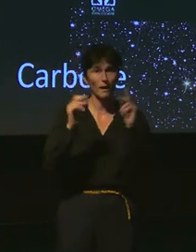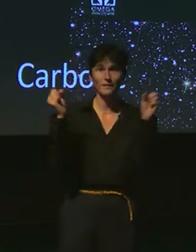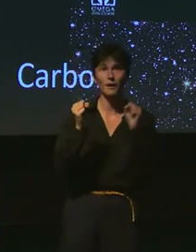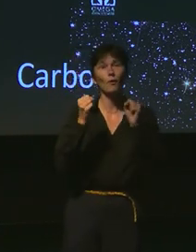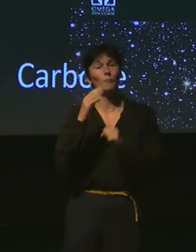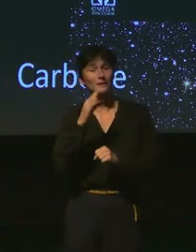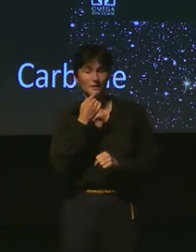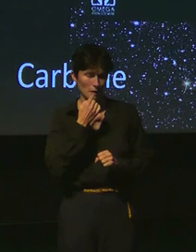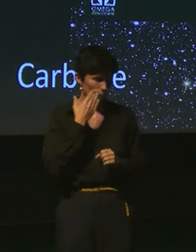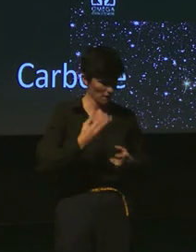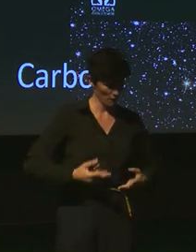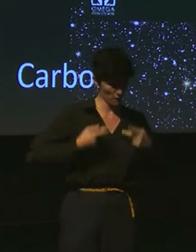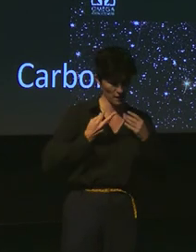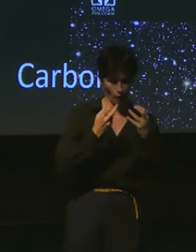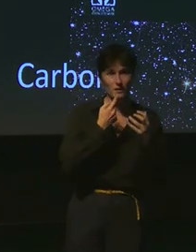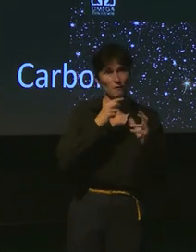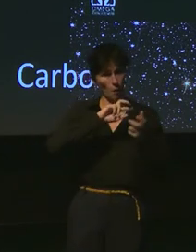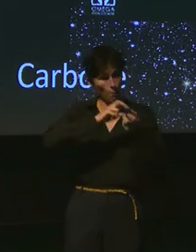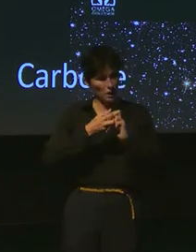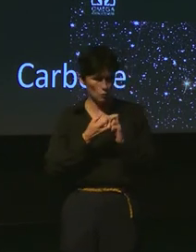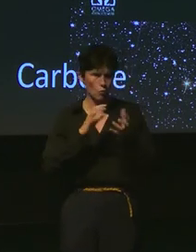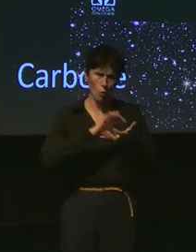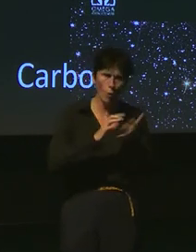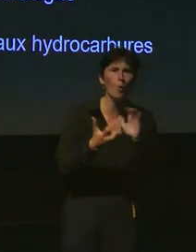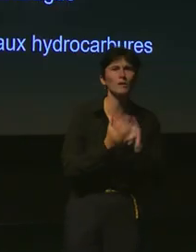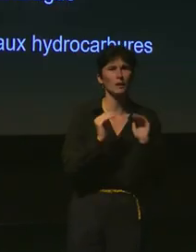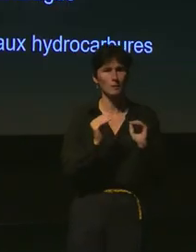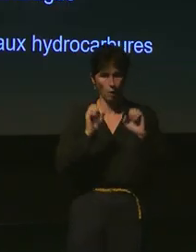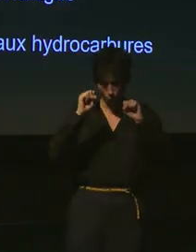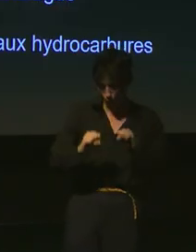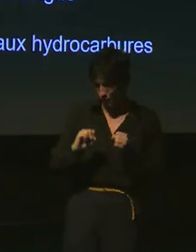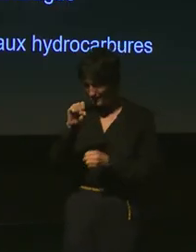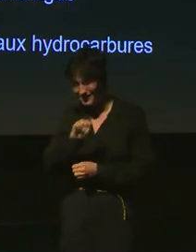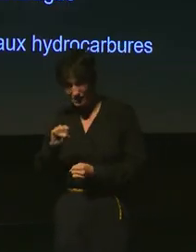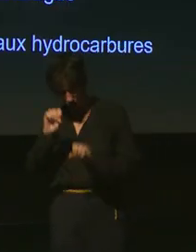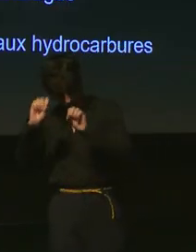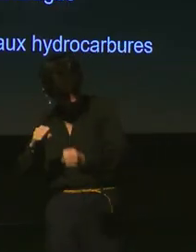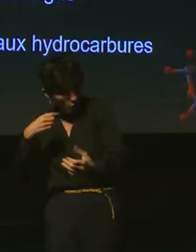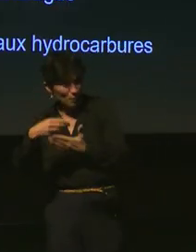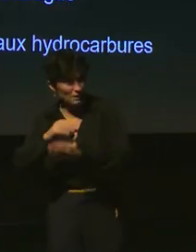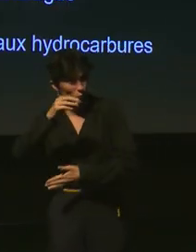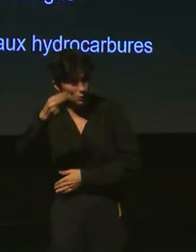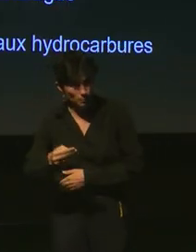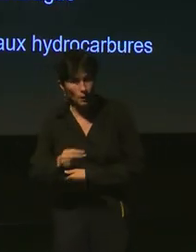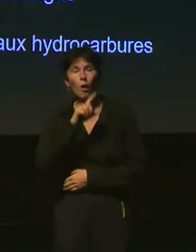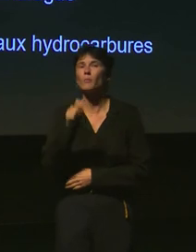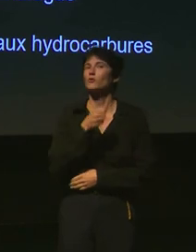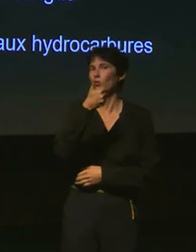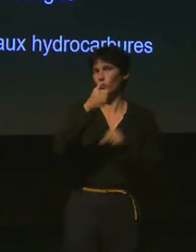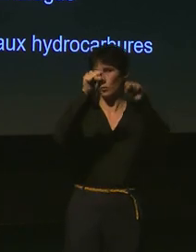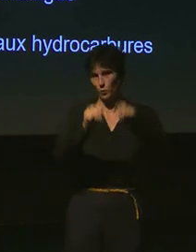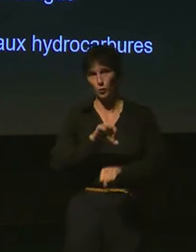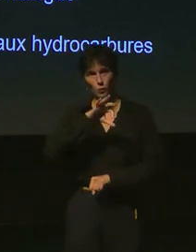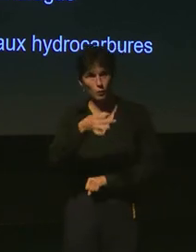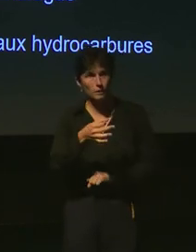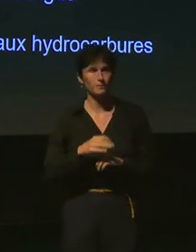molécules complexes est-ce qu'on peut faire du silencium enfin des molécules complexes au silencium alors bien sûr on peut en faire une en